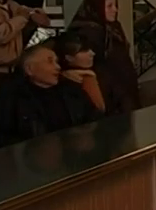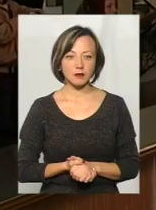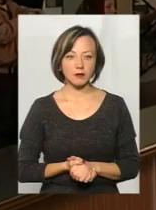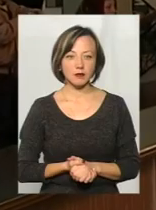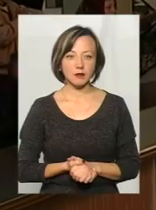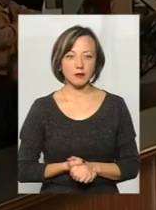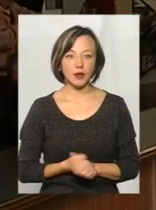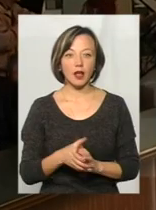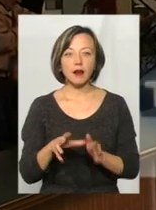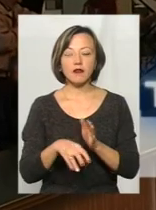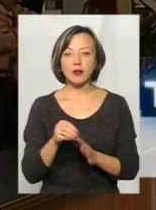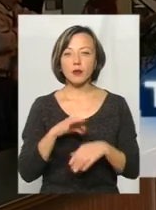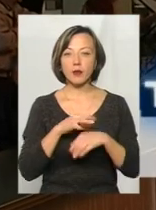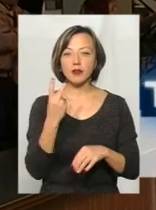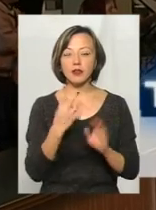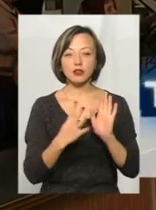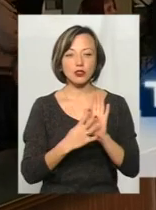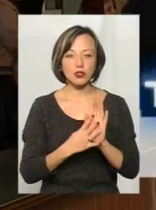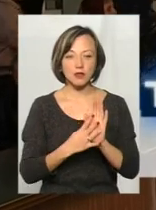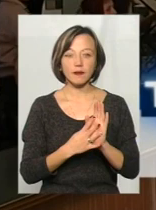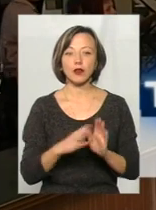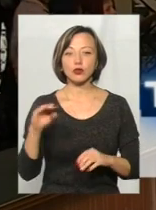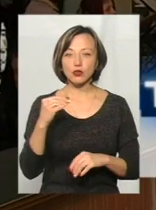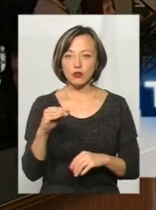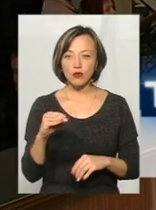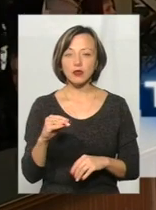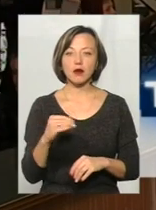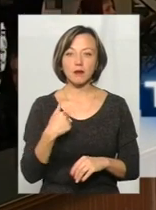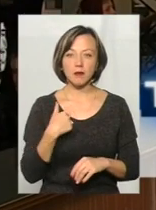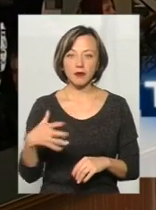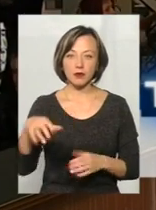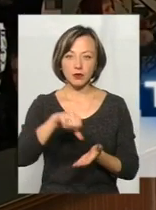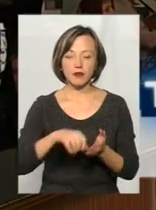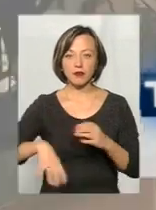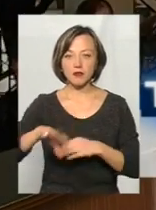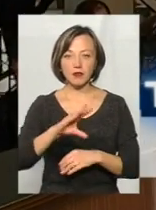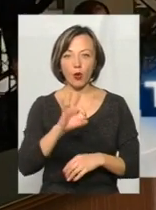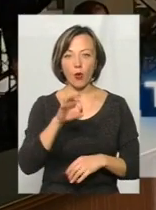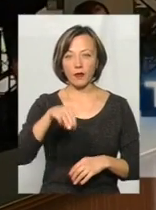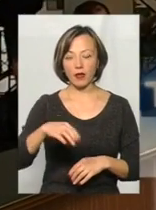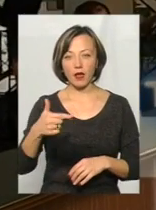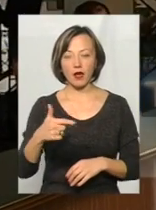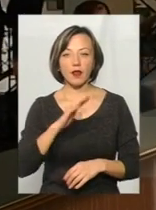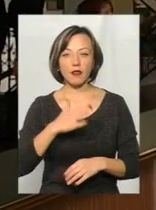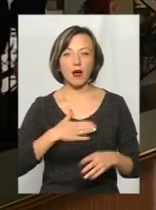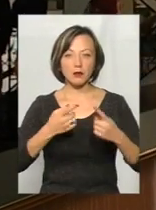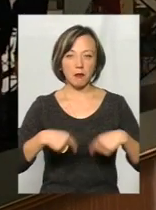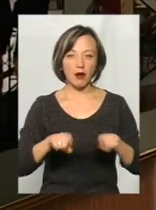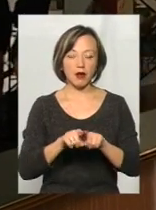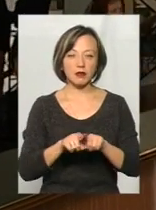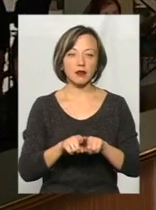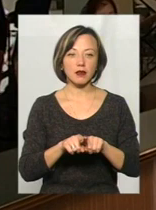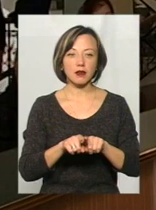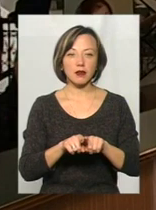Вибори, які будуть проводитися 29 жовтня, об'єднання «Самопоміч» буде брати участь в усіх об'єднаних територіальних громадах. Принципи нашої партії, вони